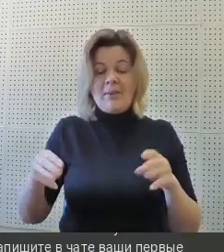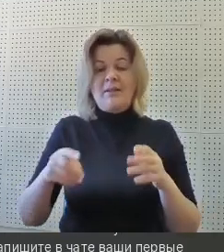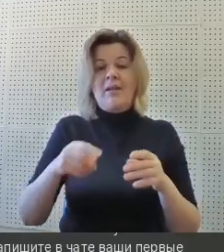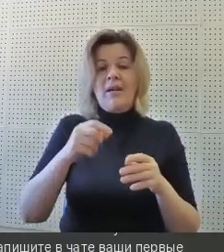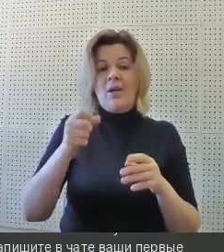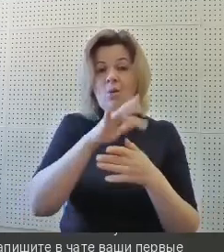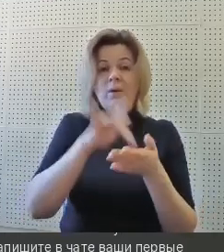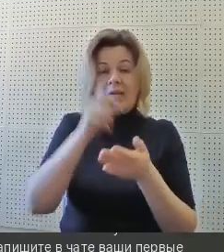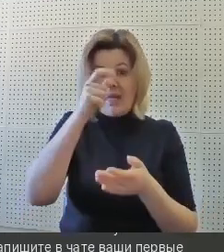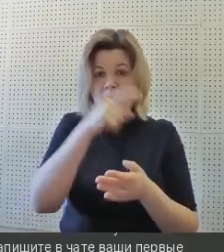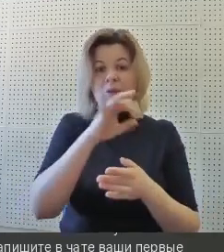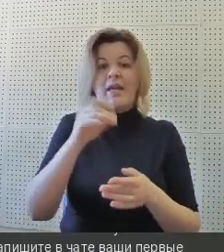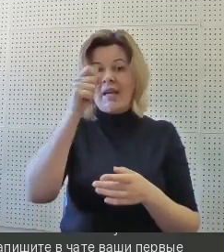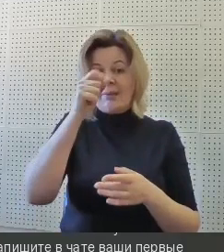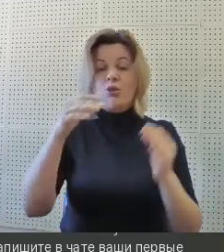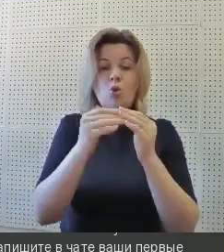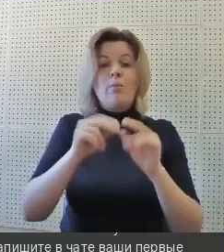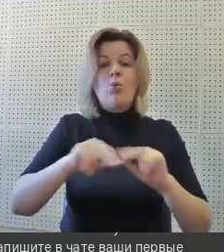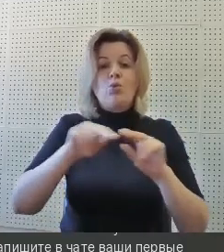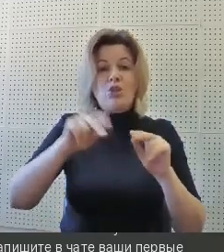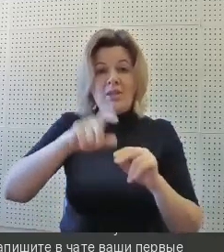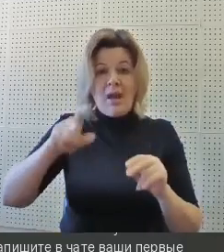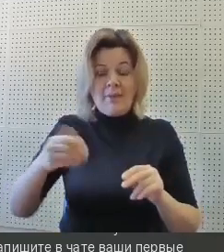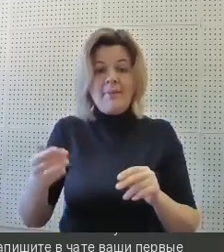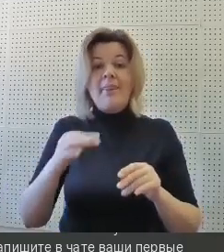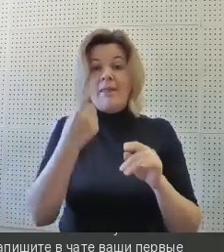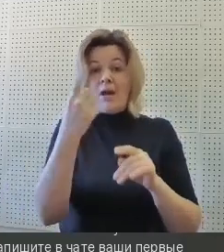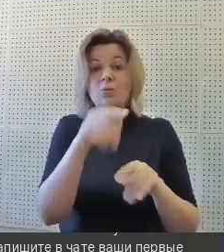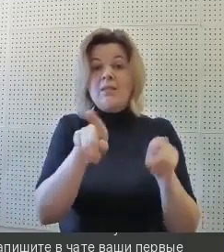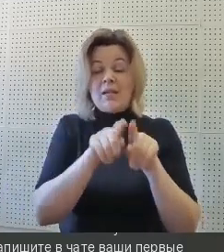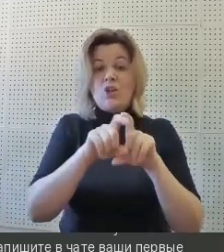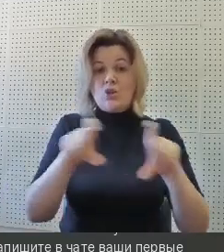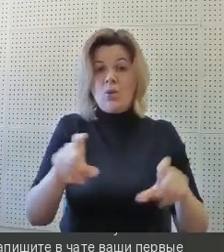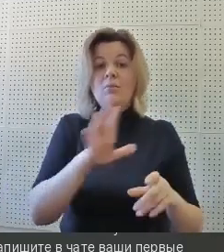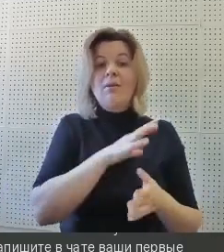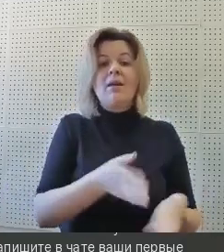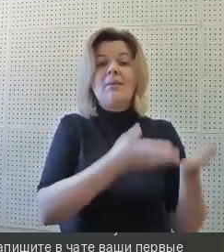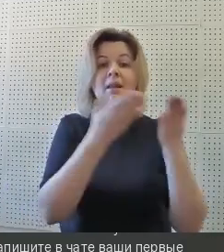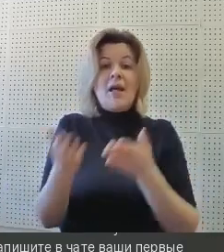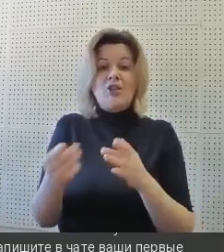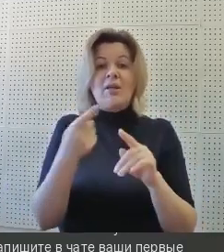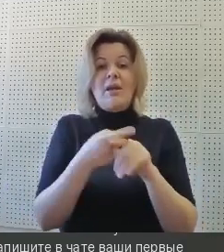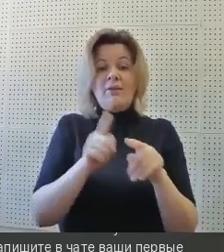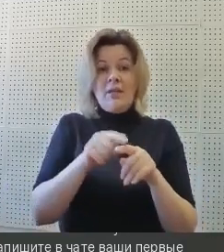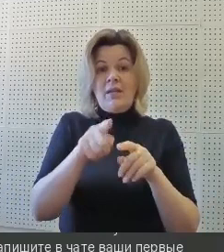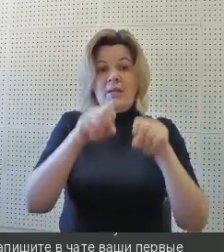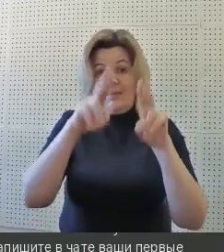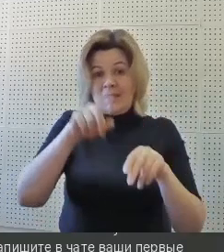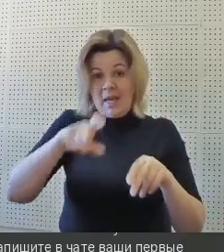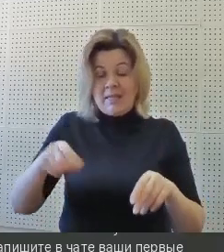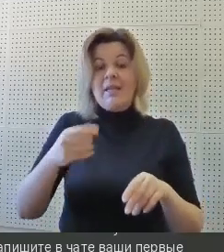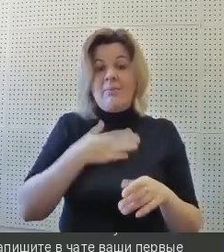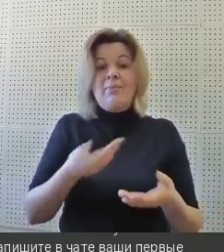Екатеринбургский дом учителя. И вот на одной из этих выездных школ были приглашены специалисты вот этой школы